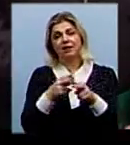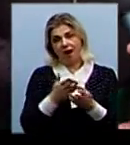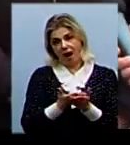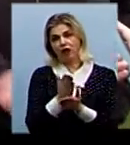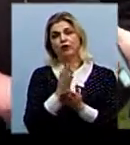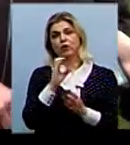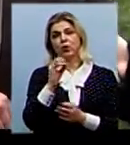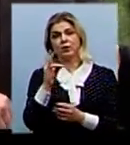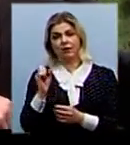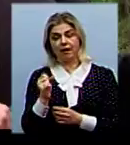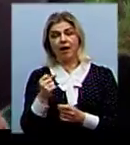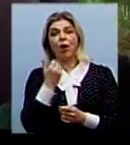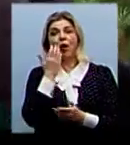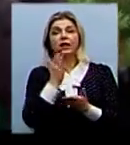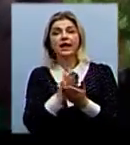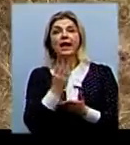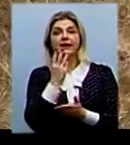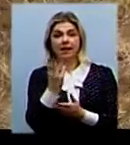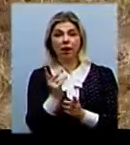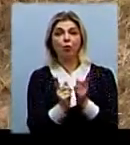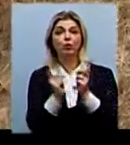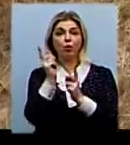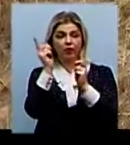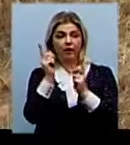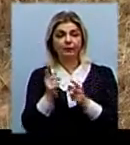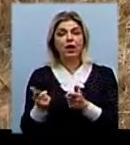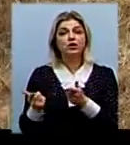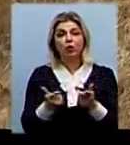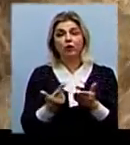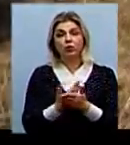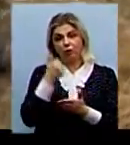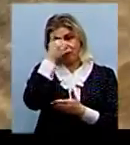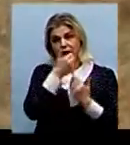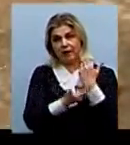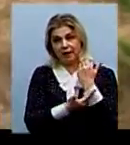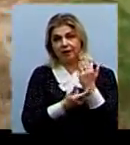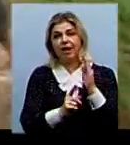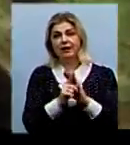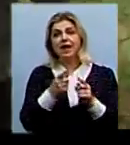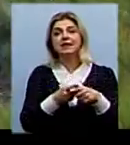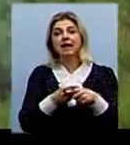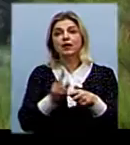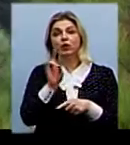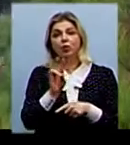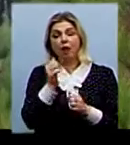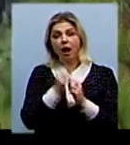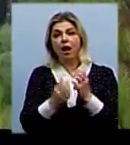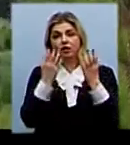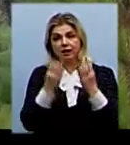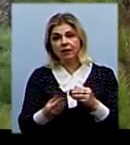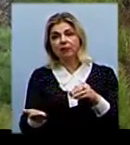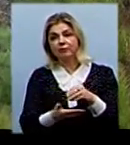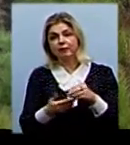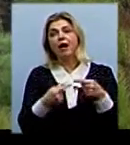сосна, коли є три мутовки гілок. Заготівля новорічних дерев починається з середини листопада. Кожного дня зрізають